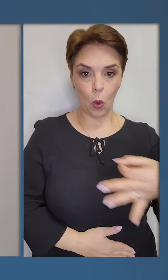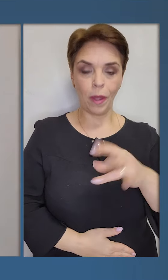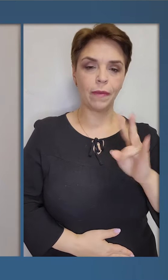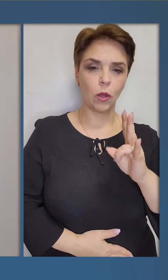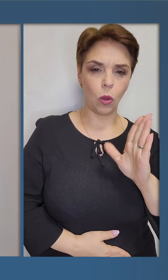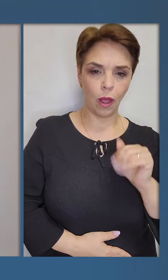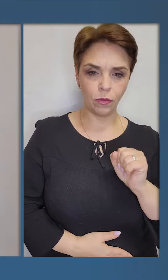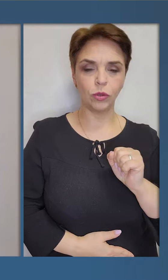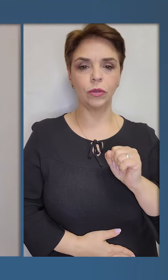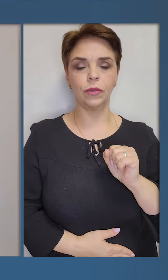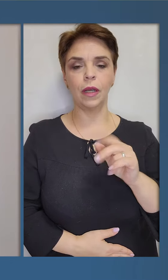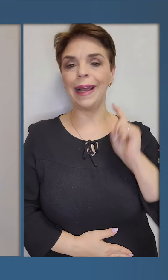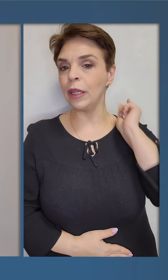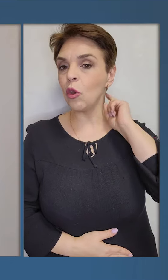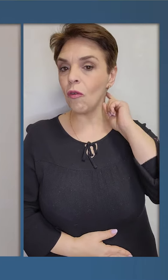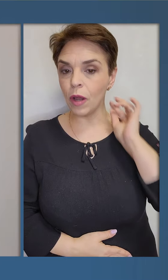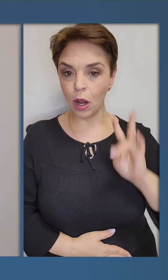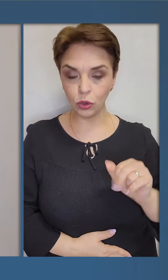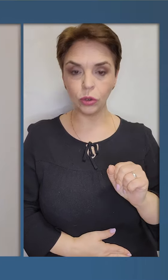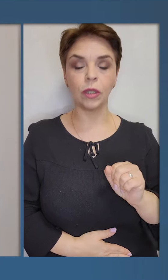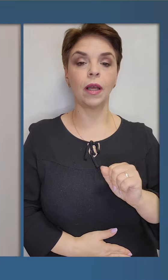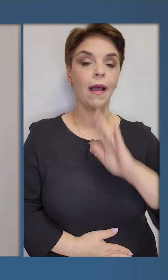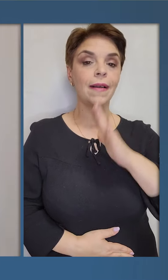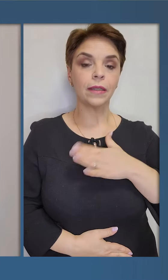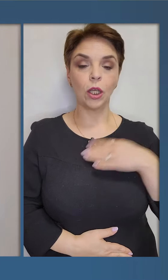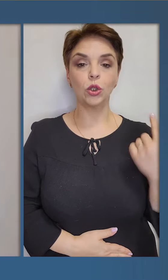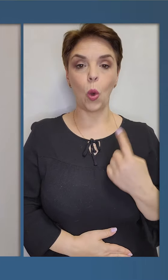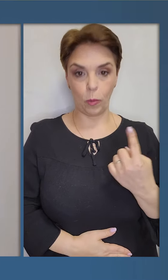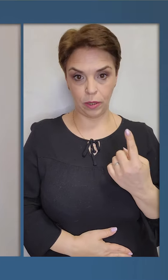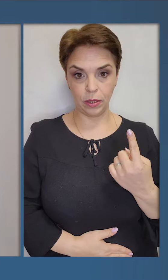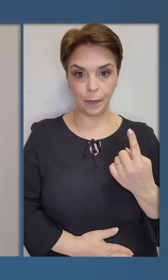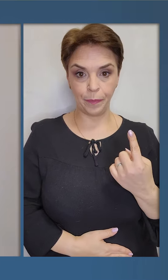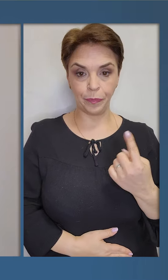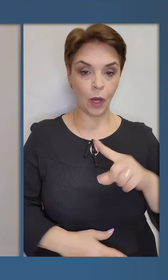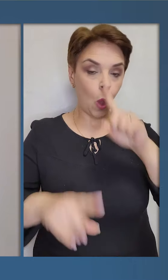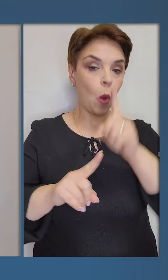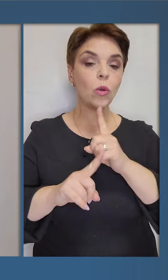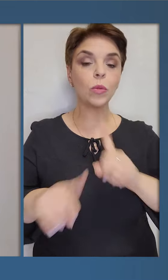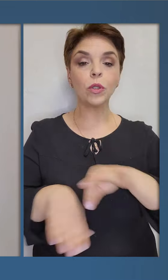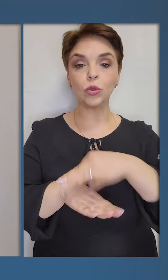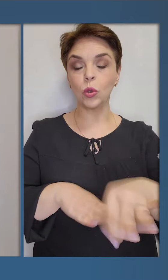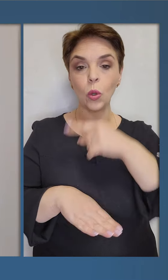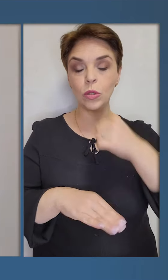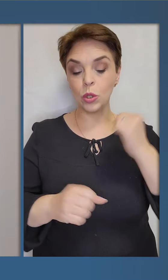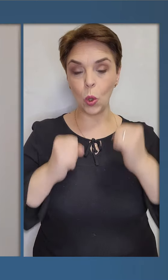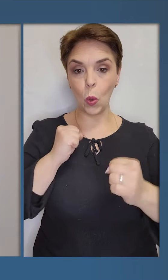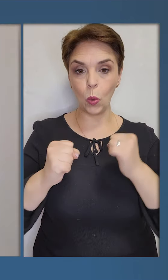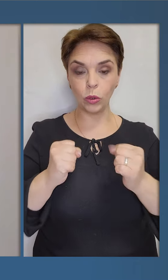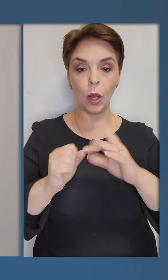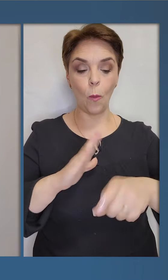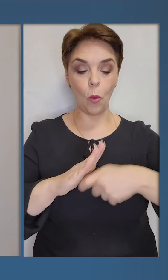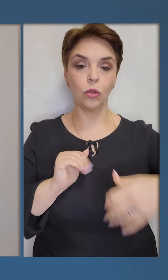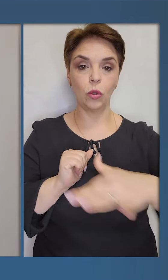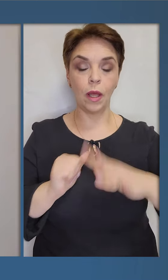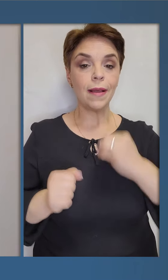Сумщини, Миколаївщина, Кіровоградщина, наші області. Особливо жорстокі російські